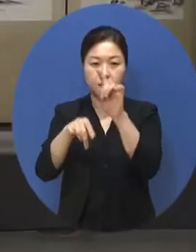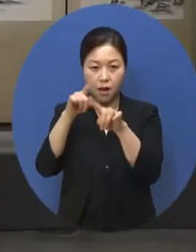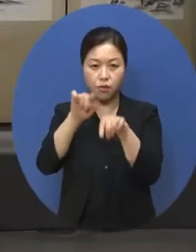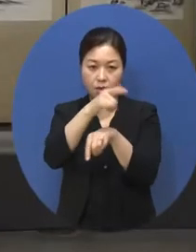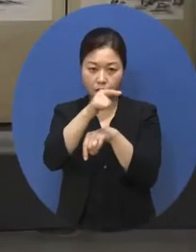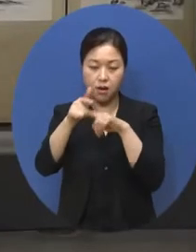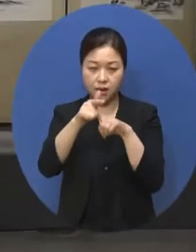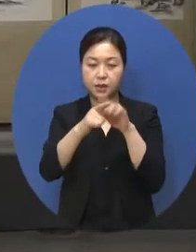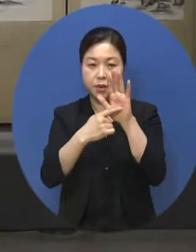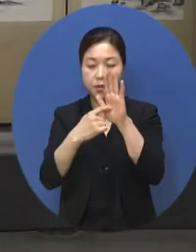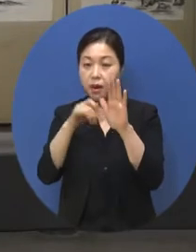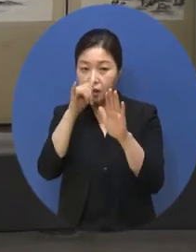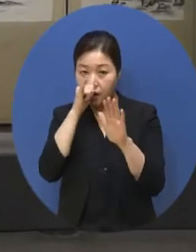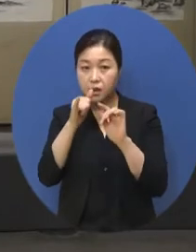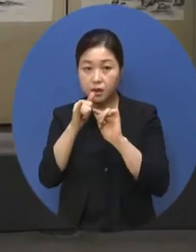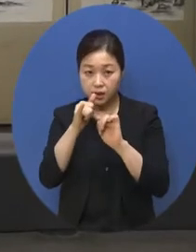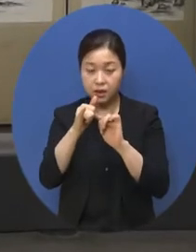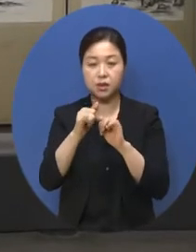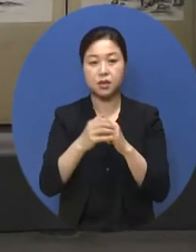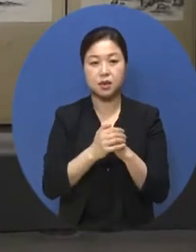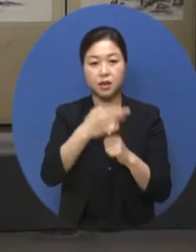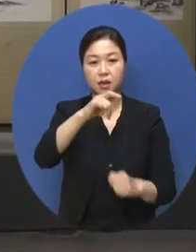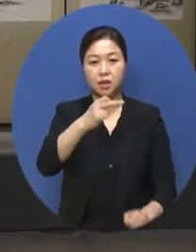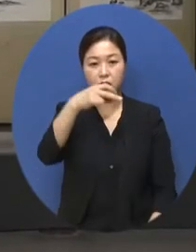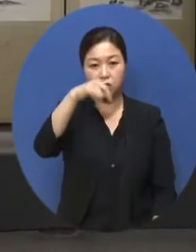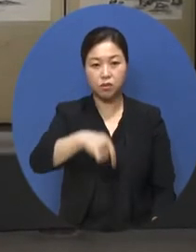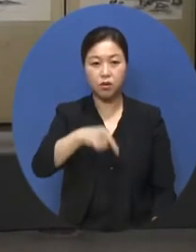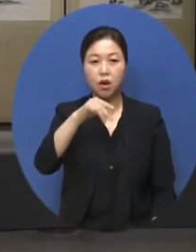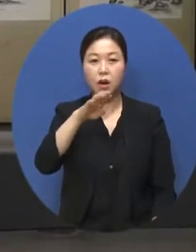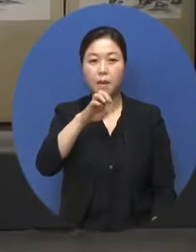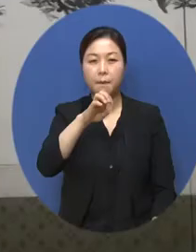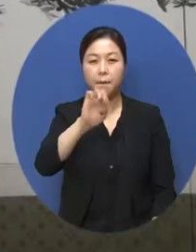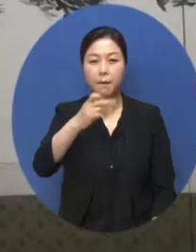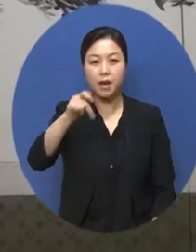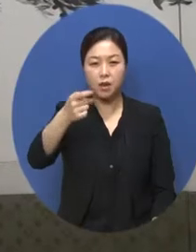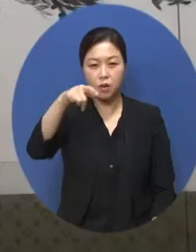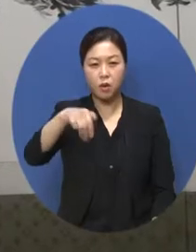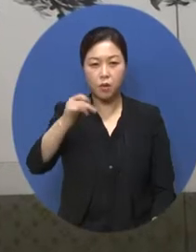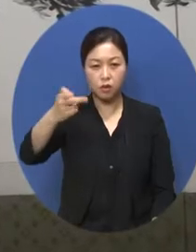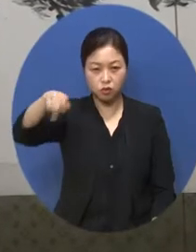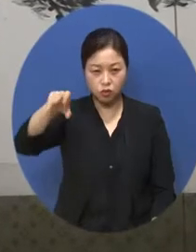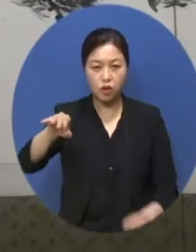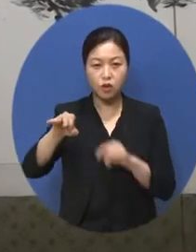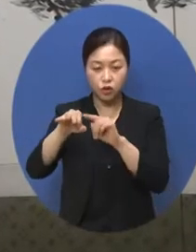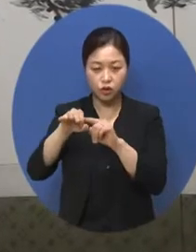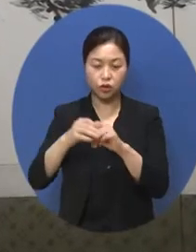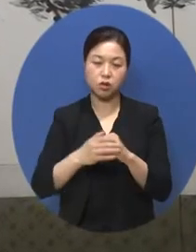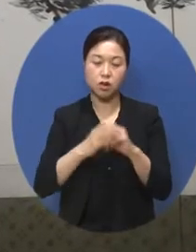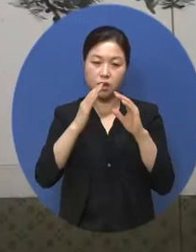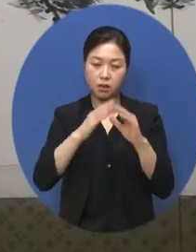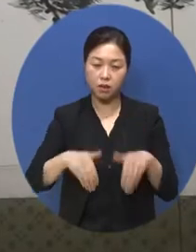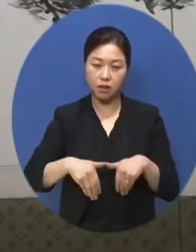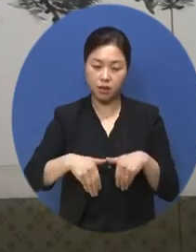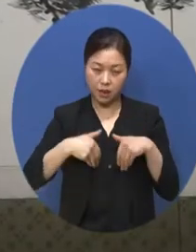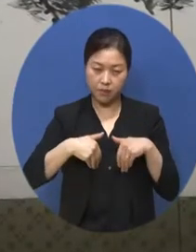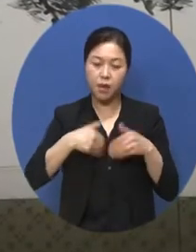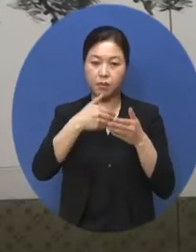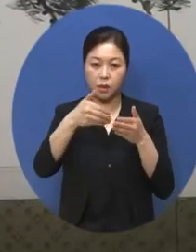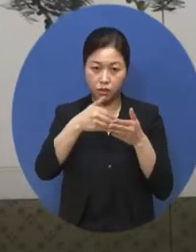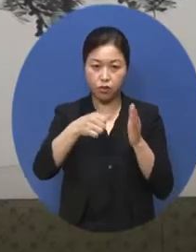의제 허백련의 산수 팔곡병충은 전남 미술을 중앙화단에 알리는 버팀목이 된